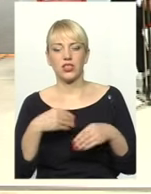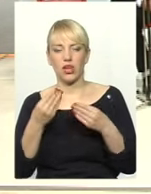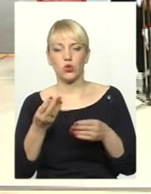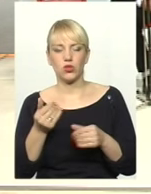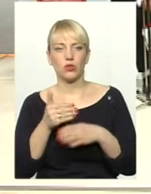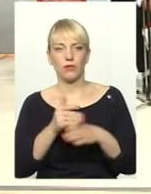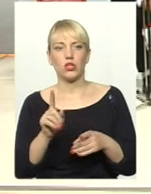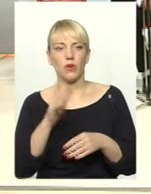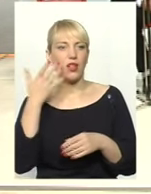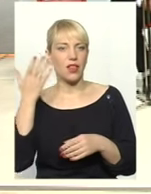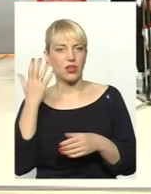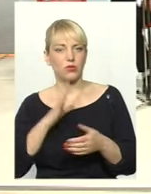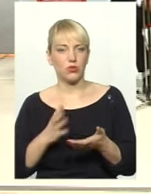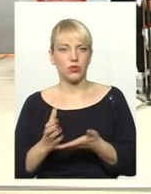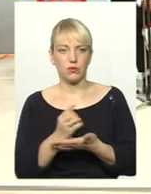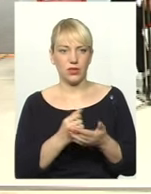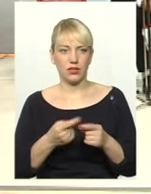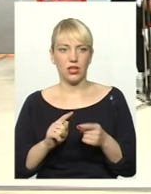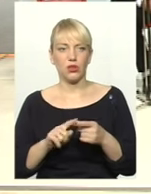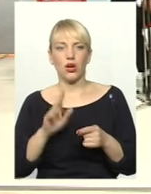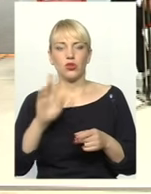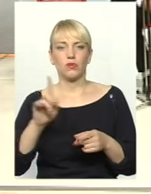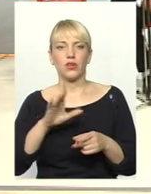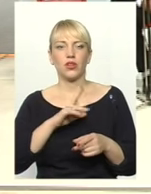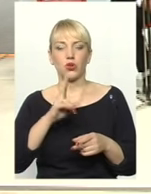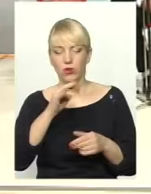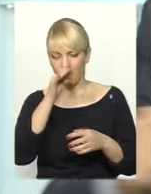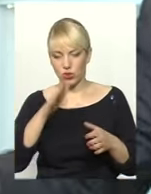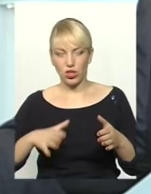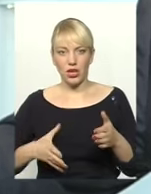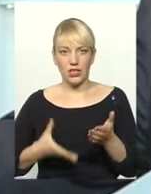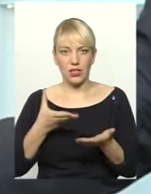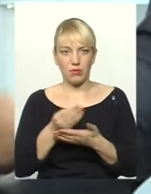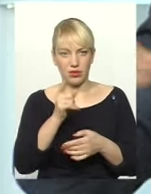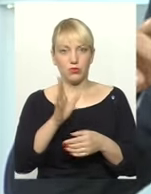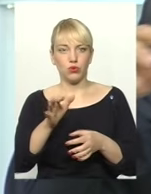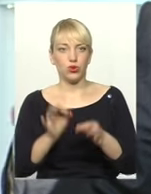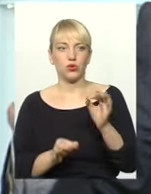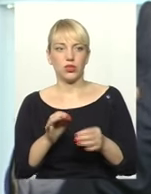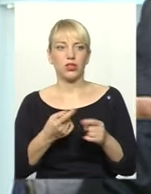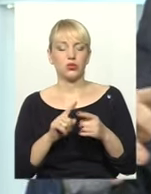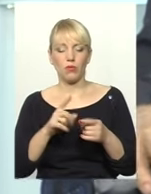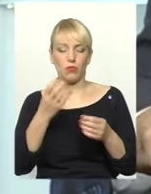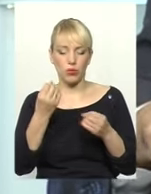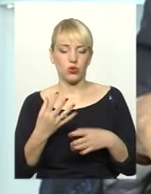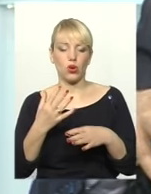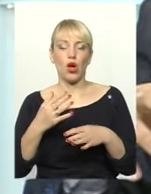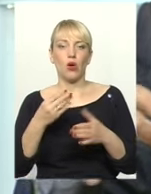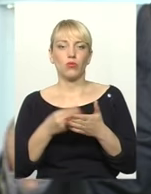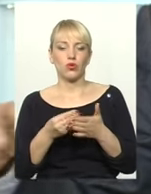щоб легше було збирати, бо олігарх кожен повинен був судитися, той, хто не може заплатити. Тому цей бюджет просто перекочовує. Як ви